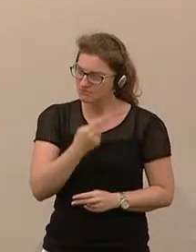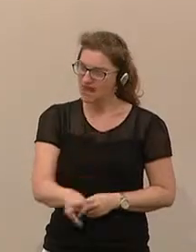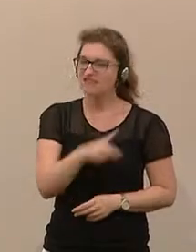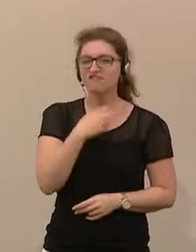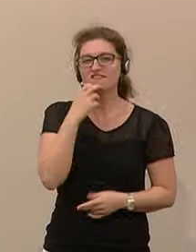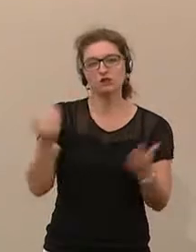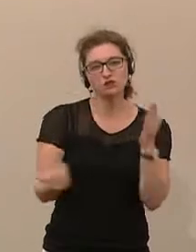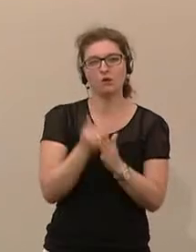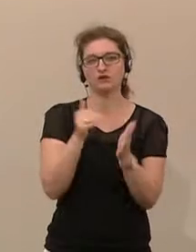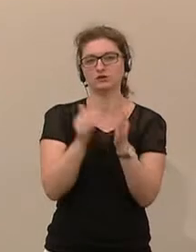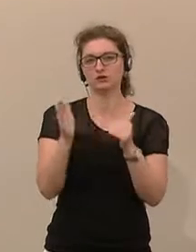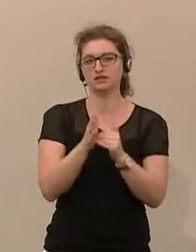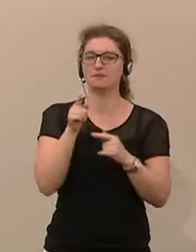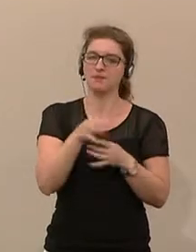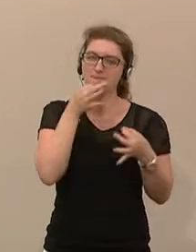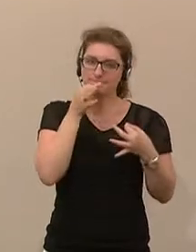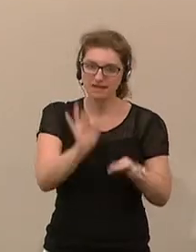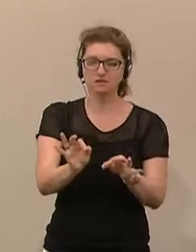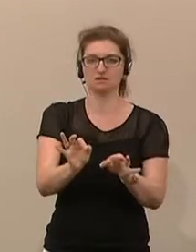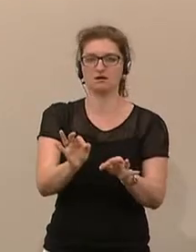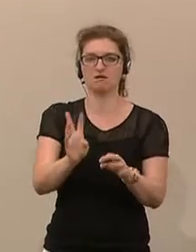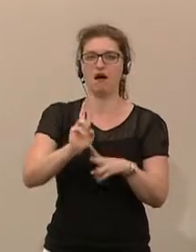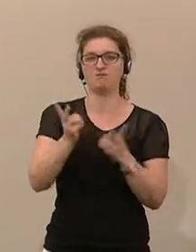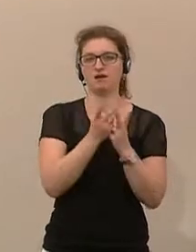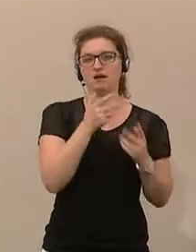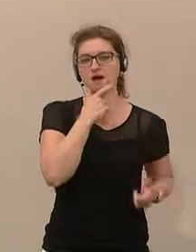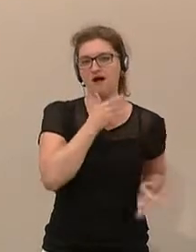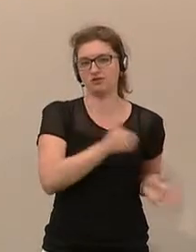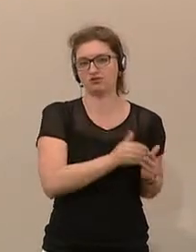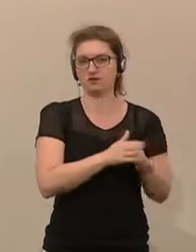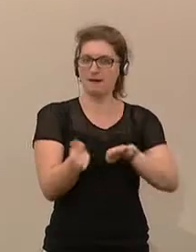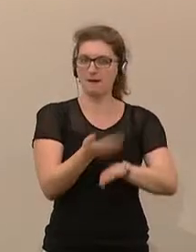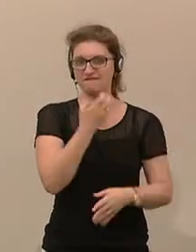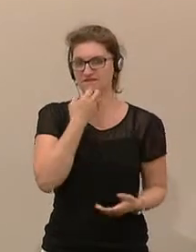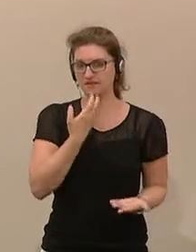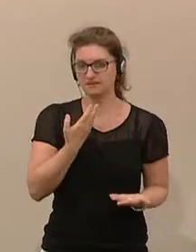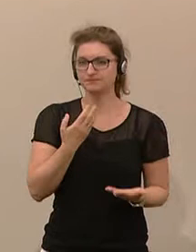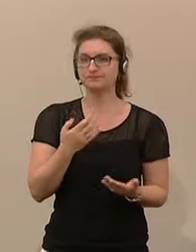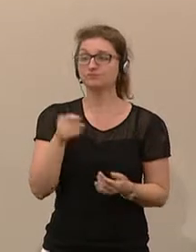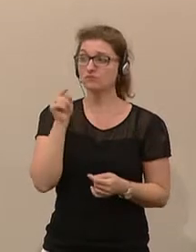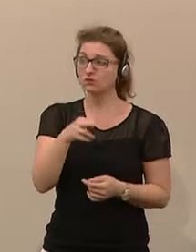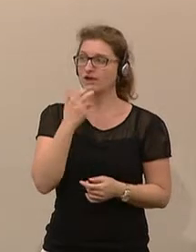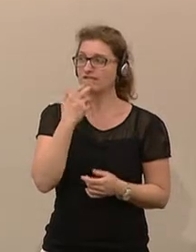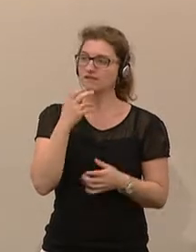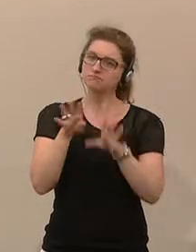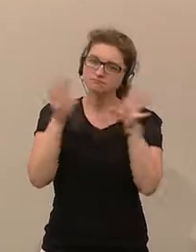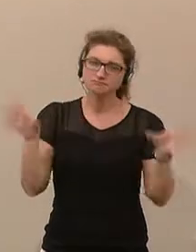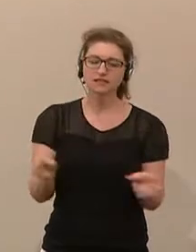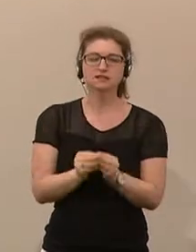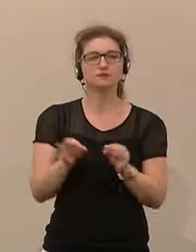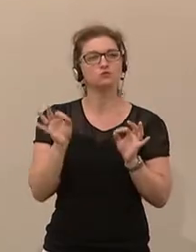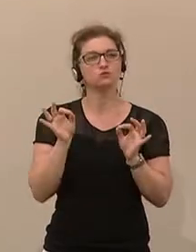neues System, das wesentlich besser als das alte, herkömmliche ist. Und da wollen wir umfassend und